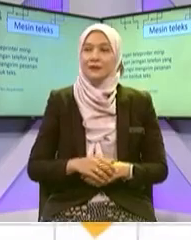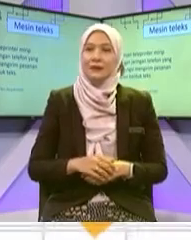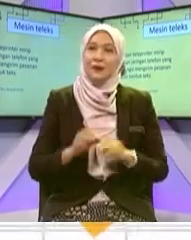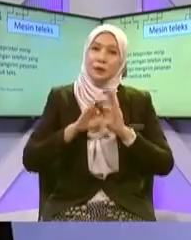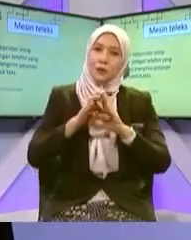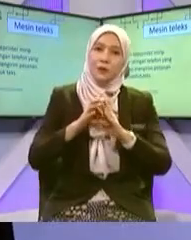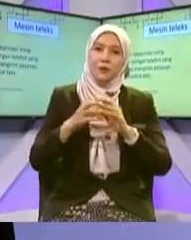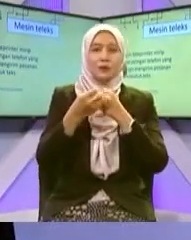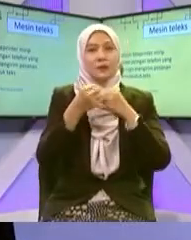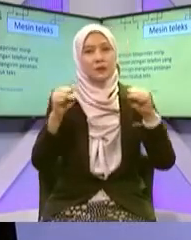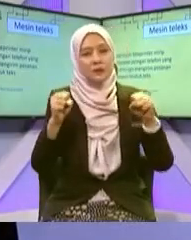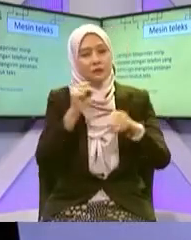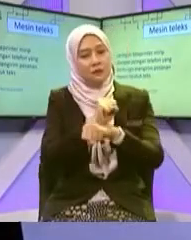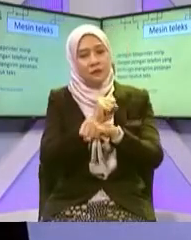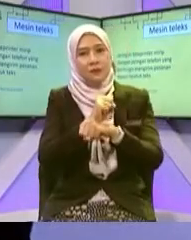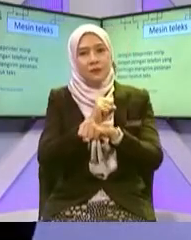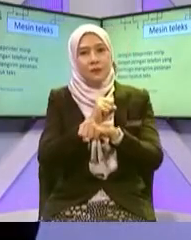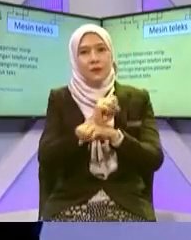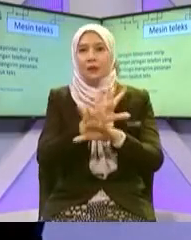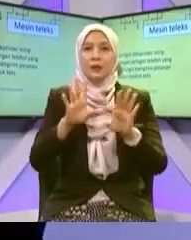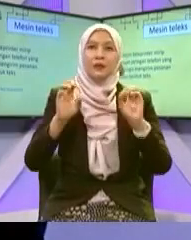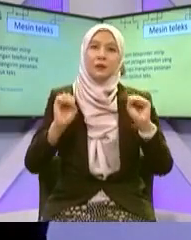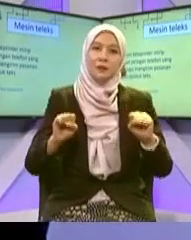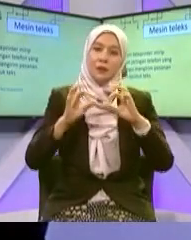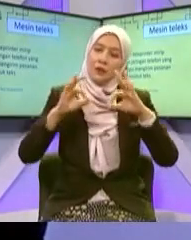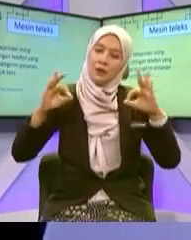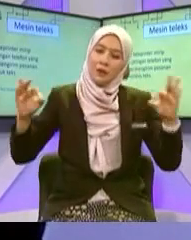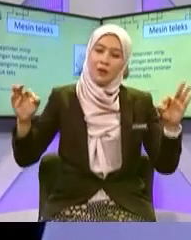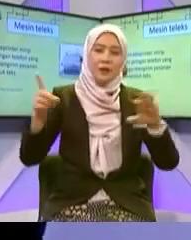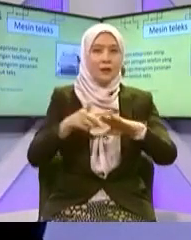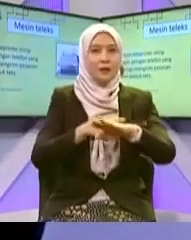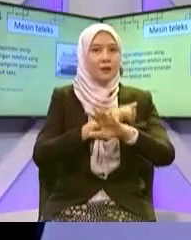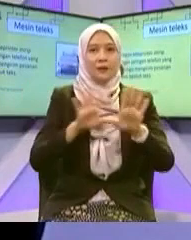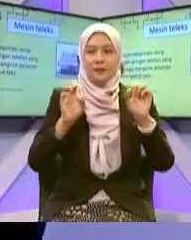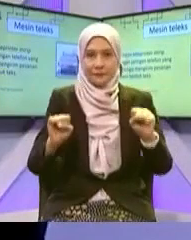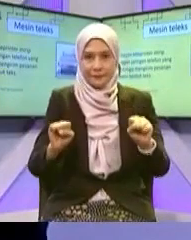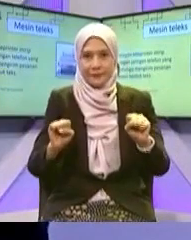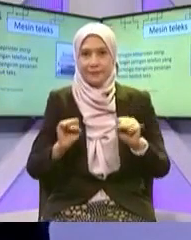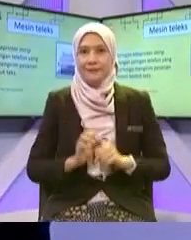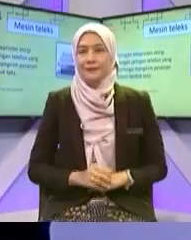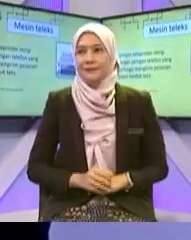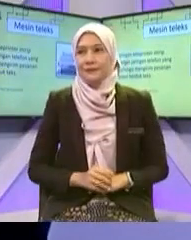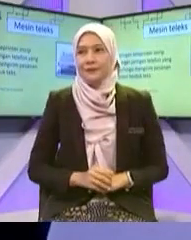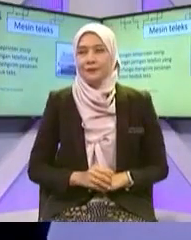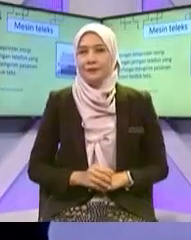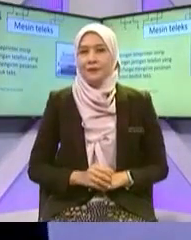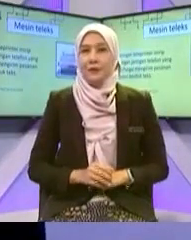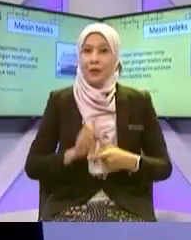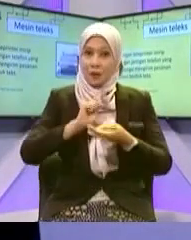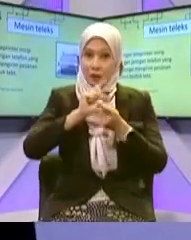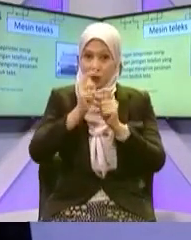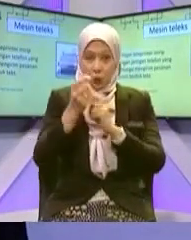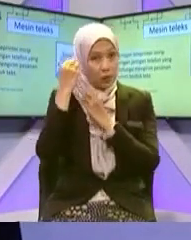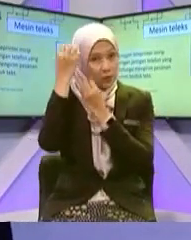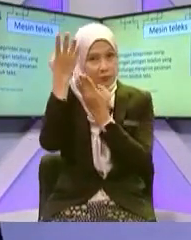hantar Panjang-panjang Kita call Itulah Mesin telex Sebagaimana rupa dia Ini mesin telex Besar juga cikgu Besar